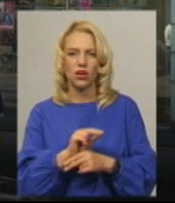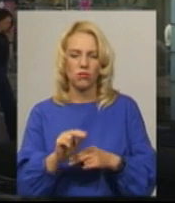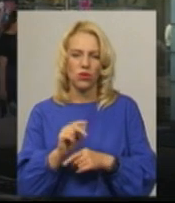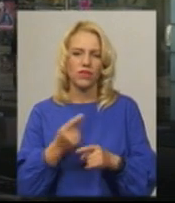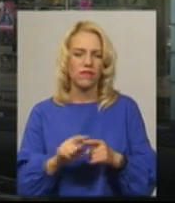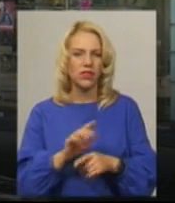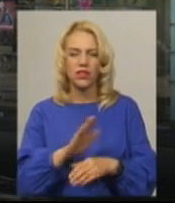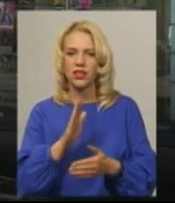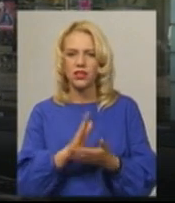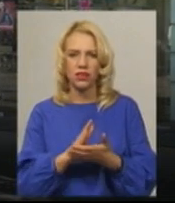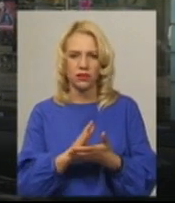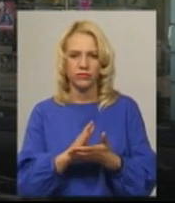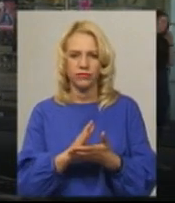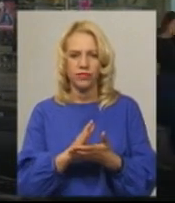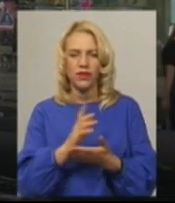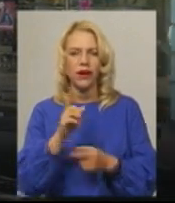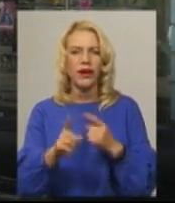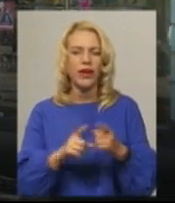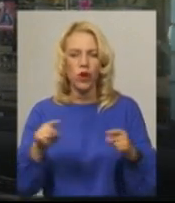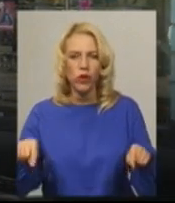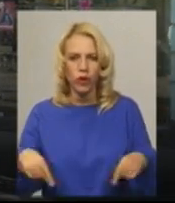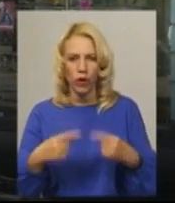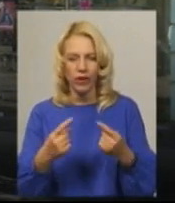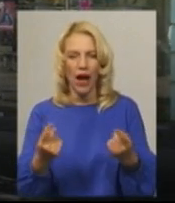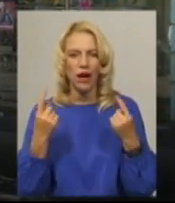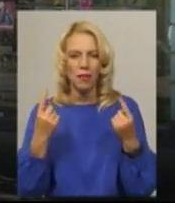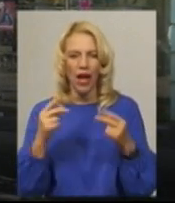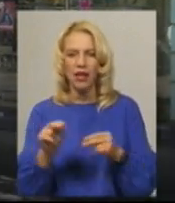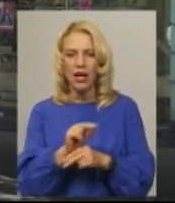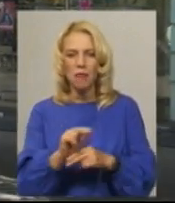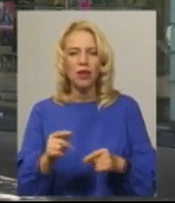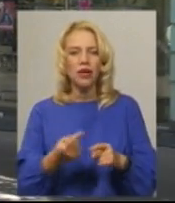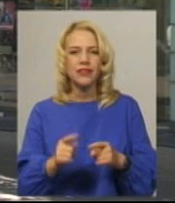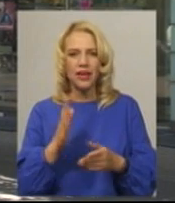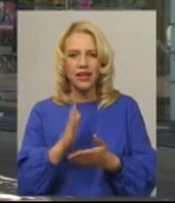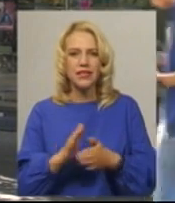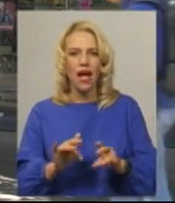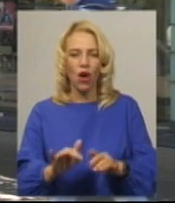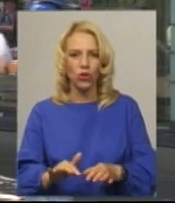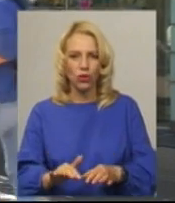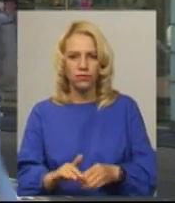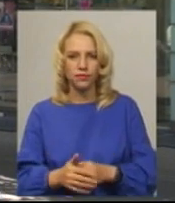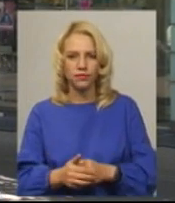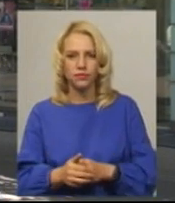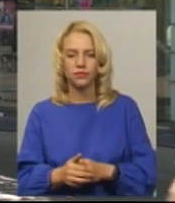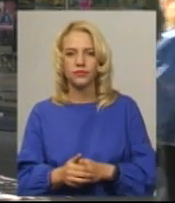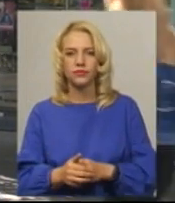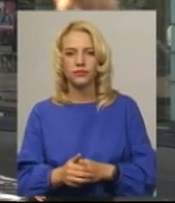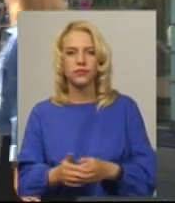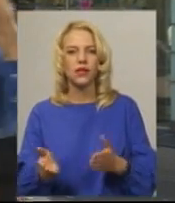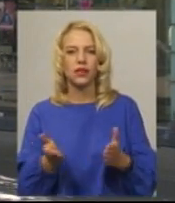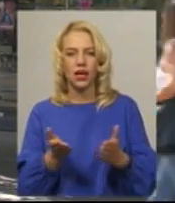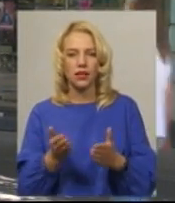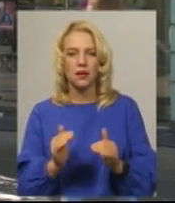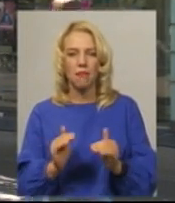є будівництвом, реконструкцією чи капітальним ремонтом. Це є заходом, який